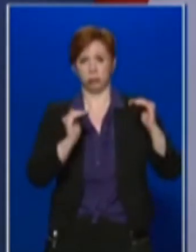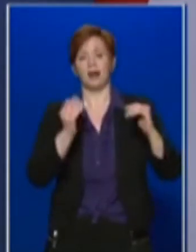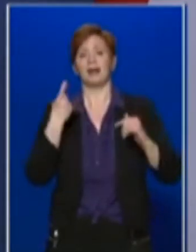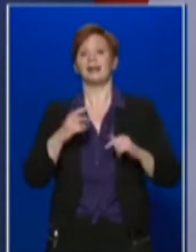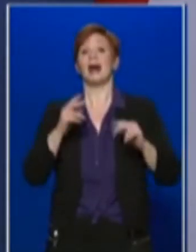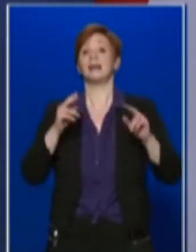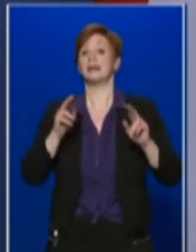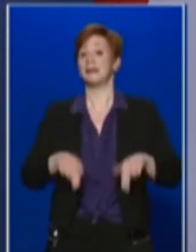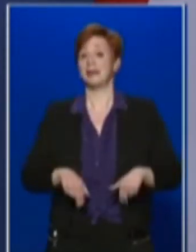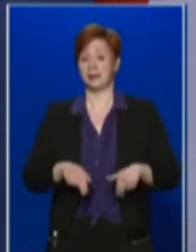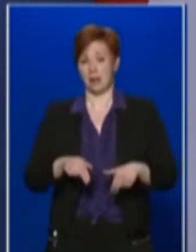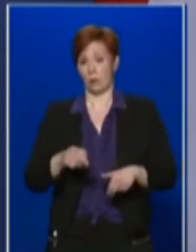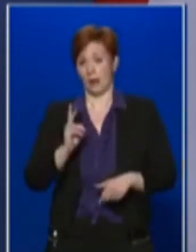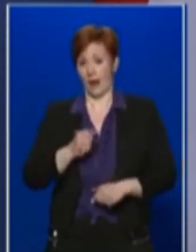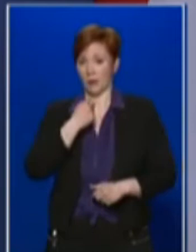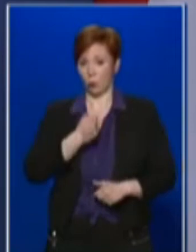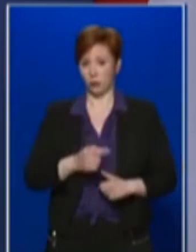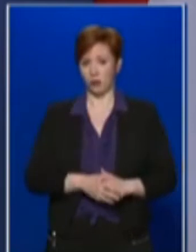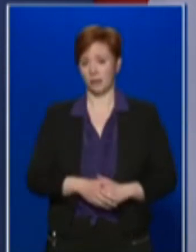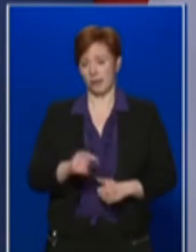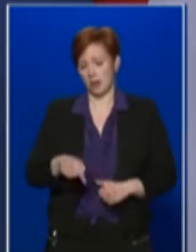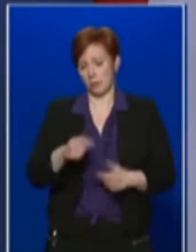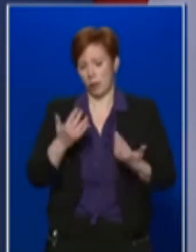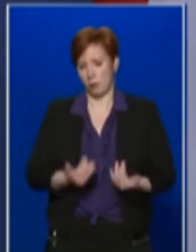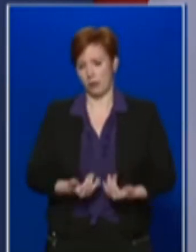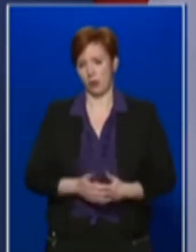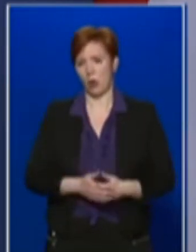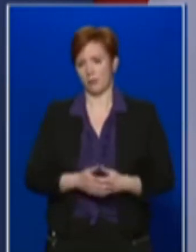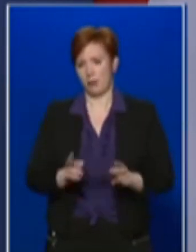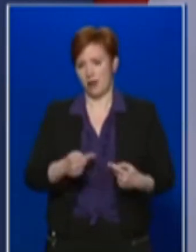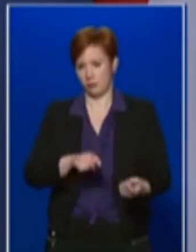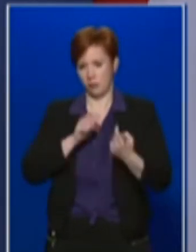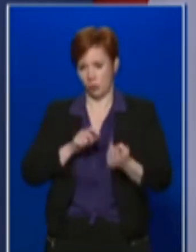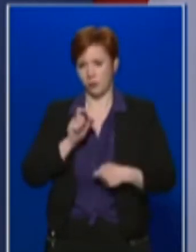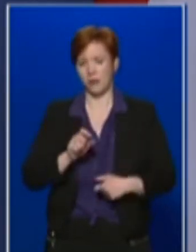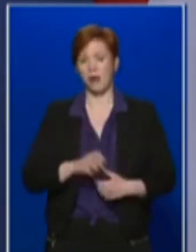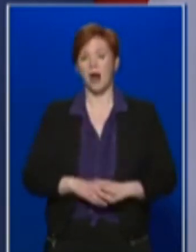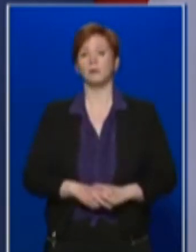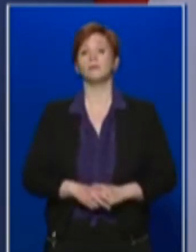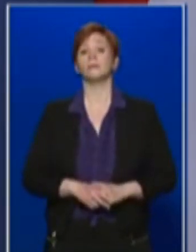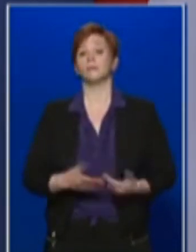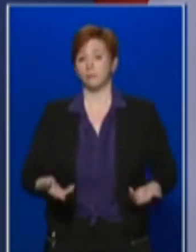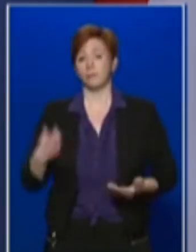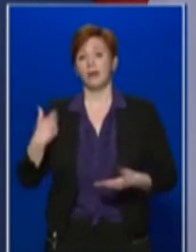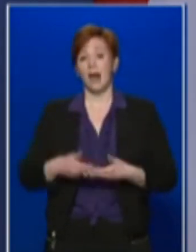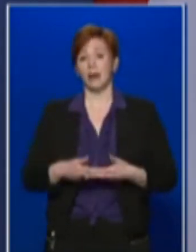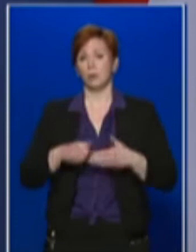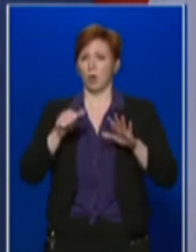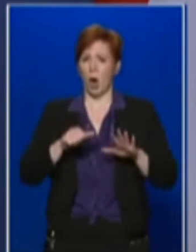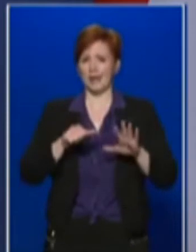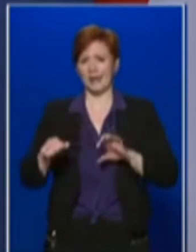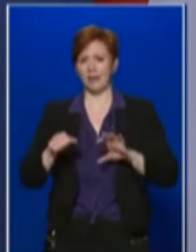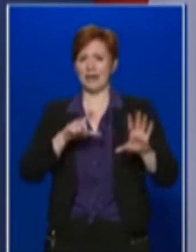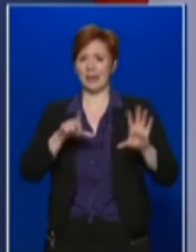számos intiszkedéséről számolt be Gulyás Gergely miniszterelnökséget vezető miniszter a szombati online kormányinfón. Mint